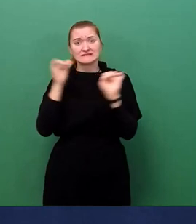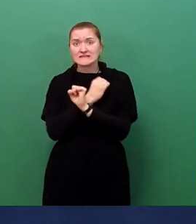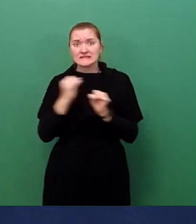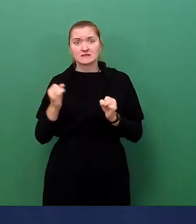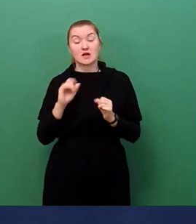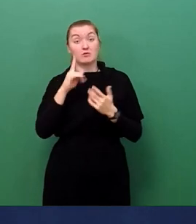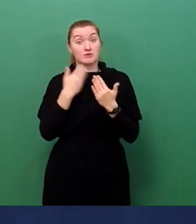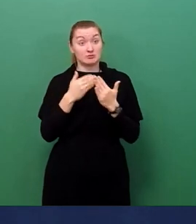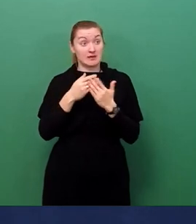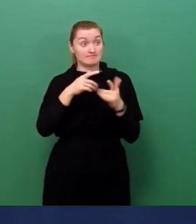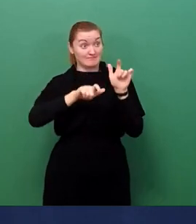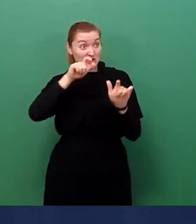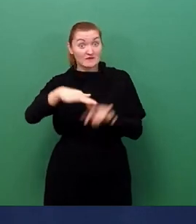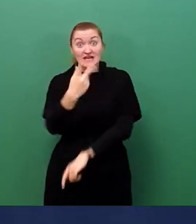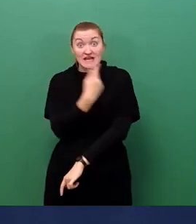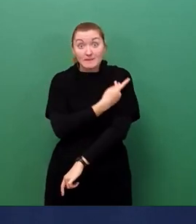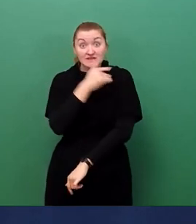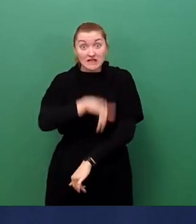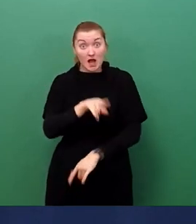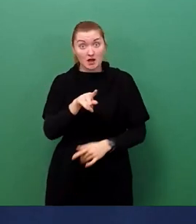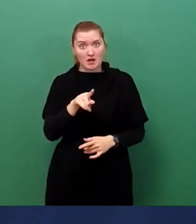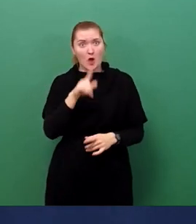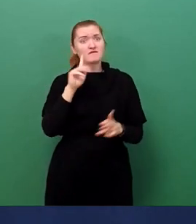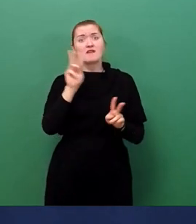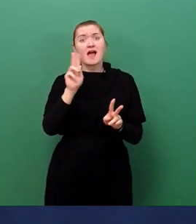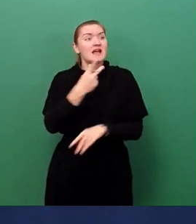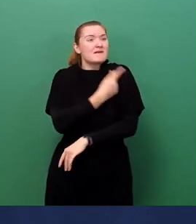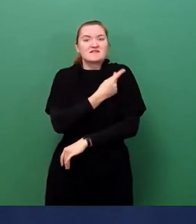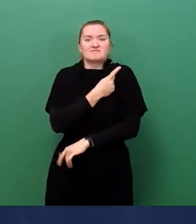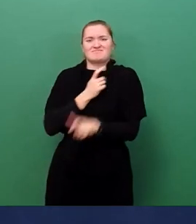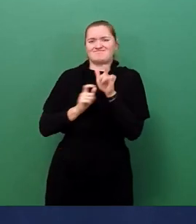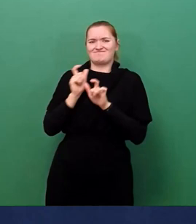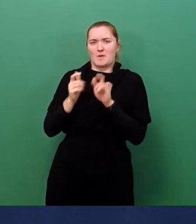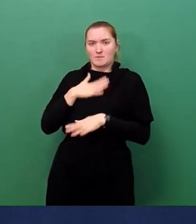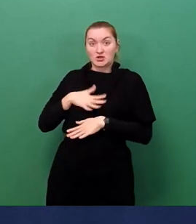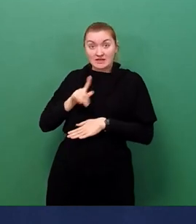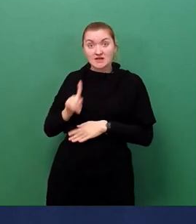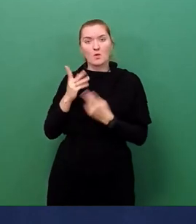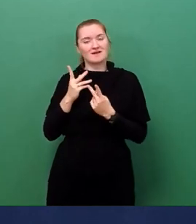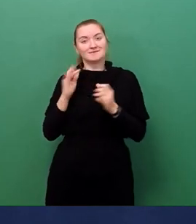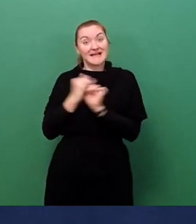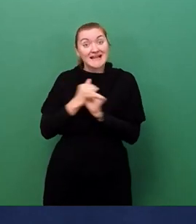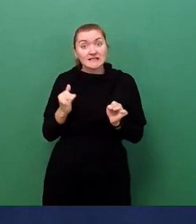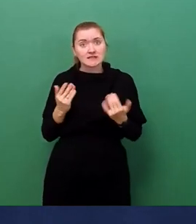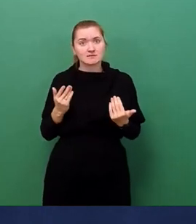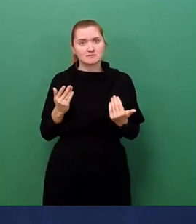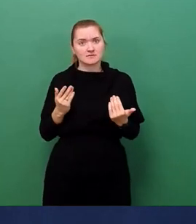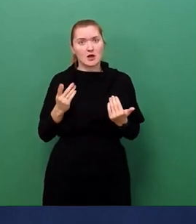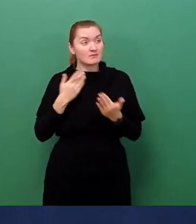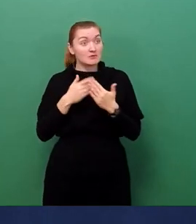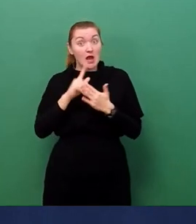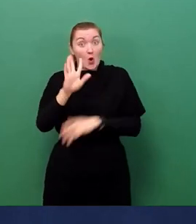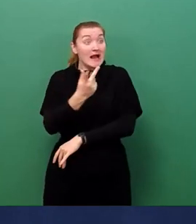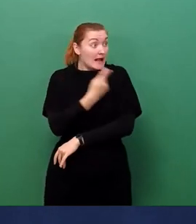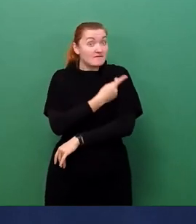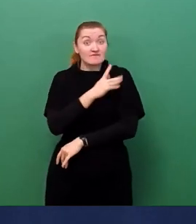Menschen, die geimpft sind und nicht nur für die, die sich nicht impfen lassen wollen oder können, weil man beispielsweise auch als Geimpfter mit Grippesymptomen sich